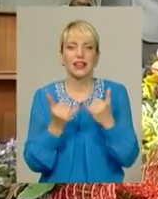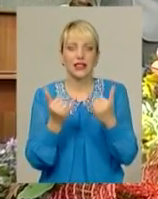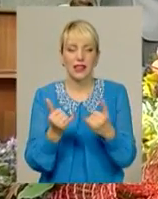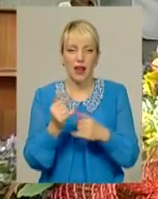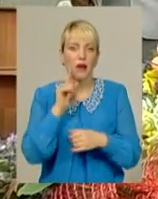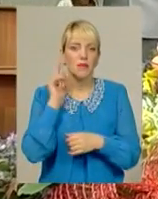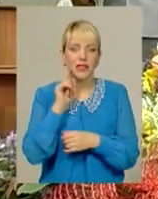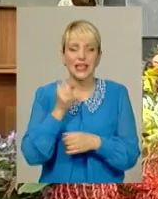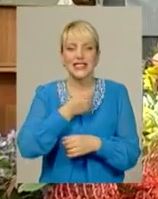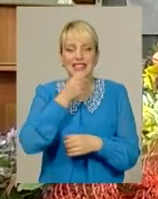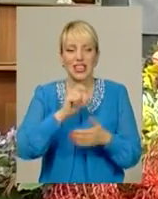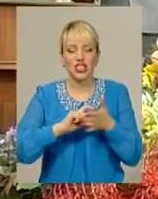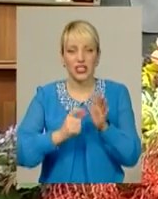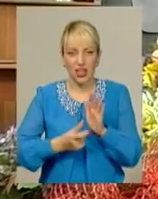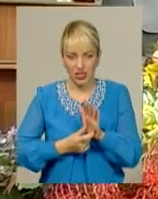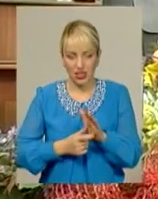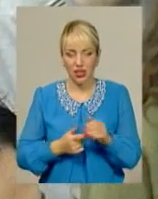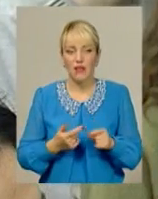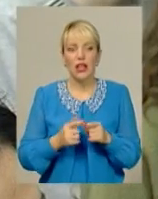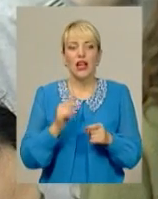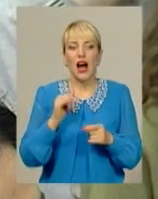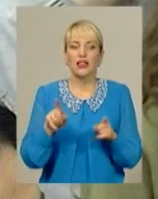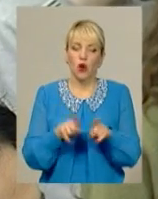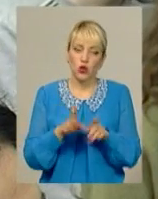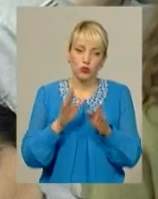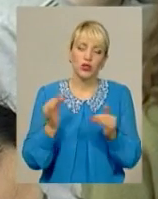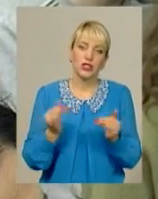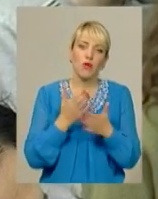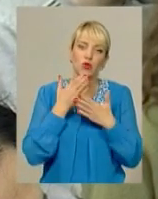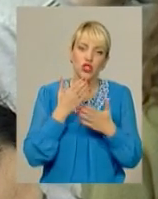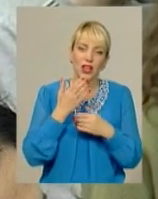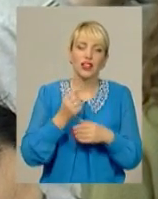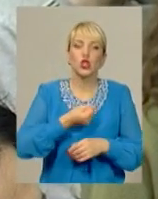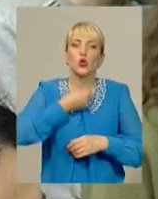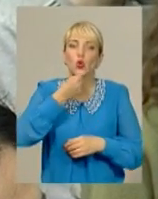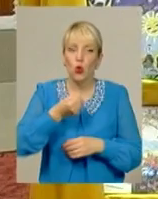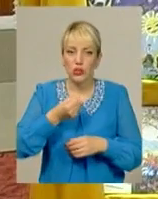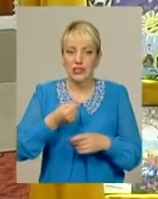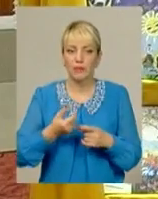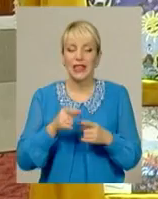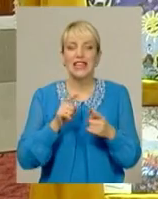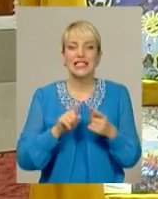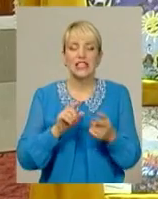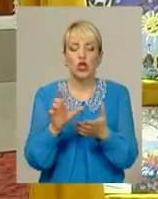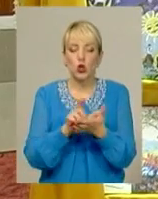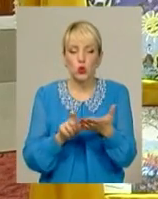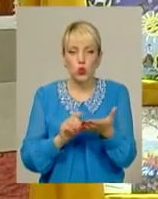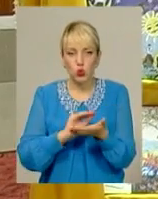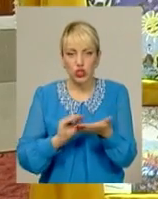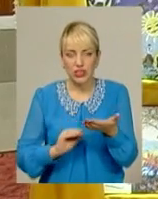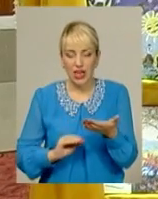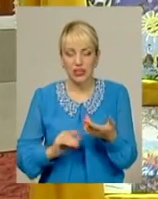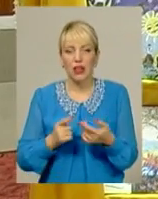-старшокласників. Та почитати її буде цікаво і дорослим. Поза як сюжет роману запевняє сама письменниця. Дивовижно